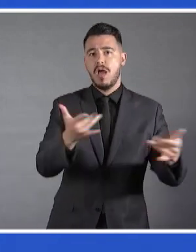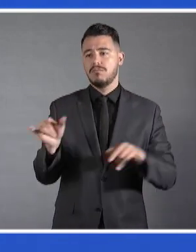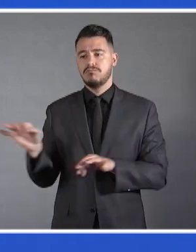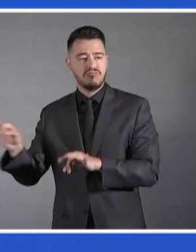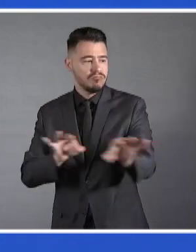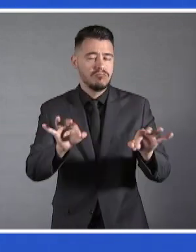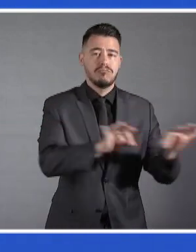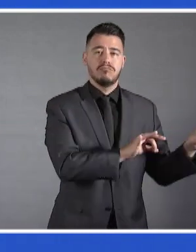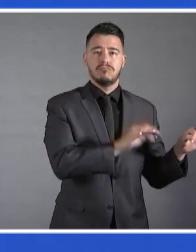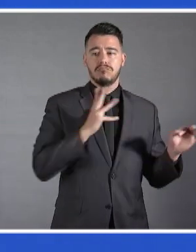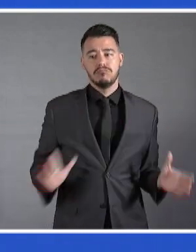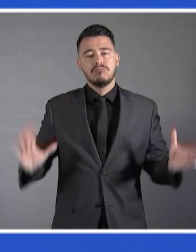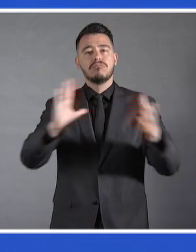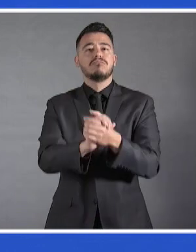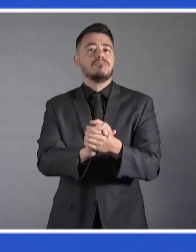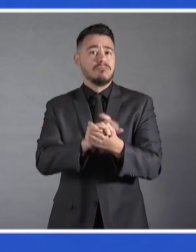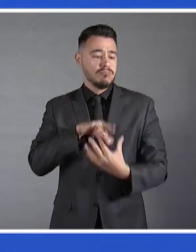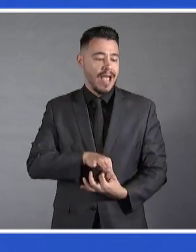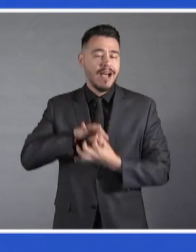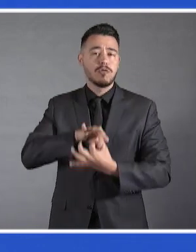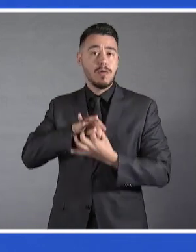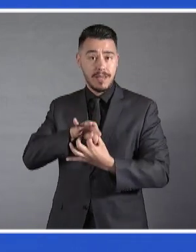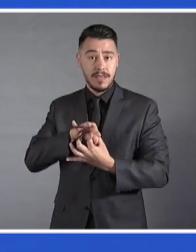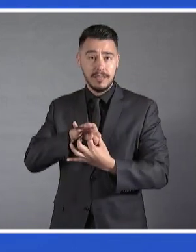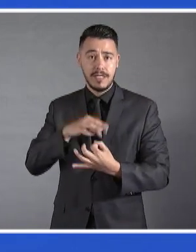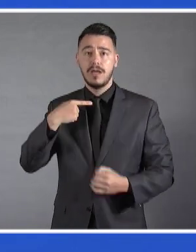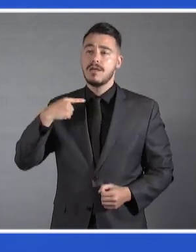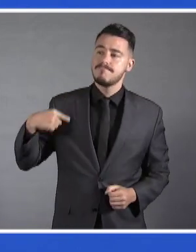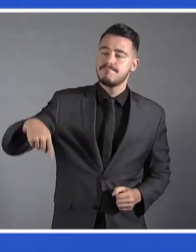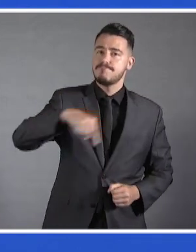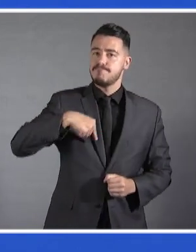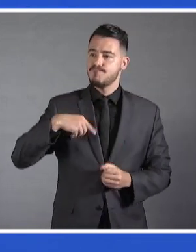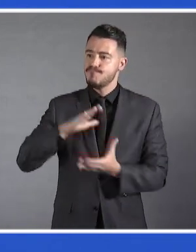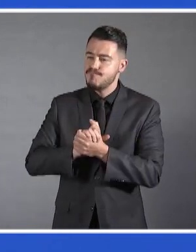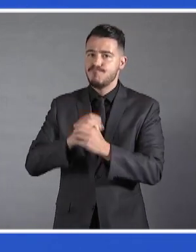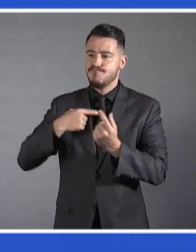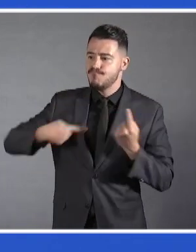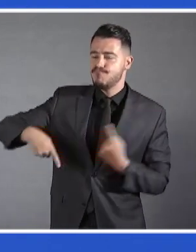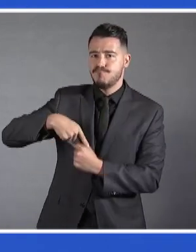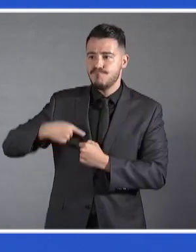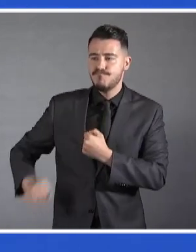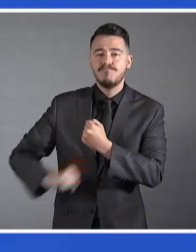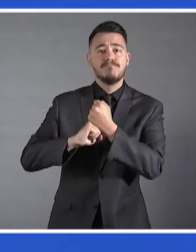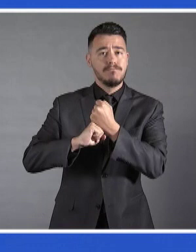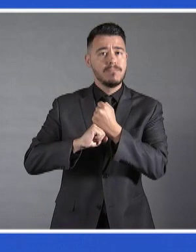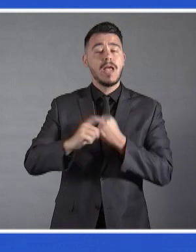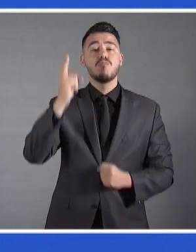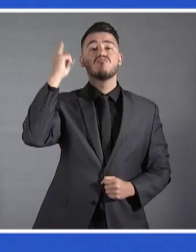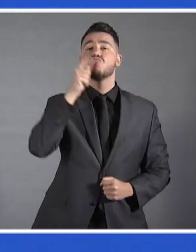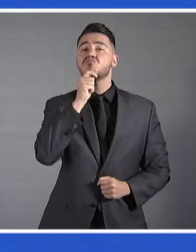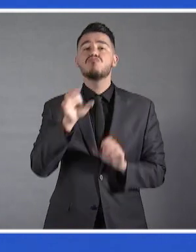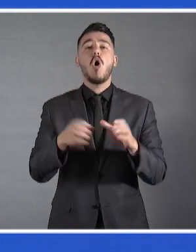για να ενισχυθεί η κοινωνική μας συνοχή, είναι η νέα δημοκρατία που με τη συνετή